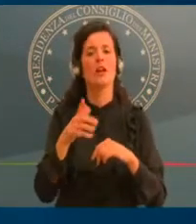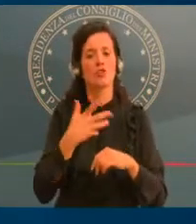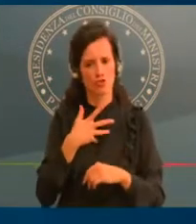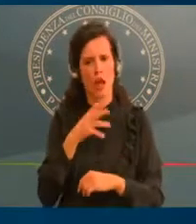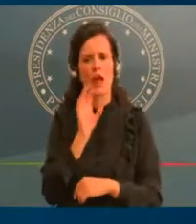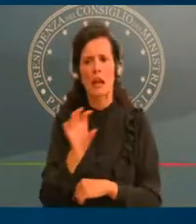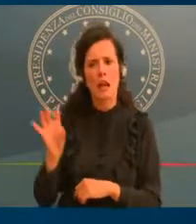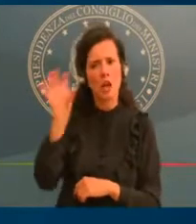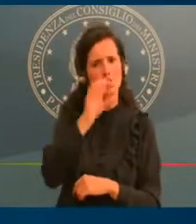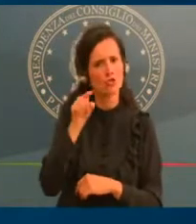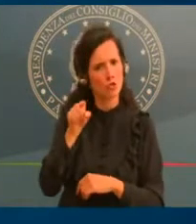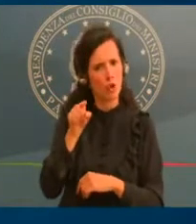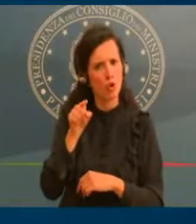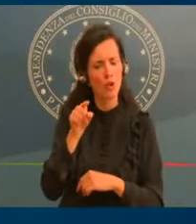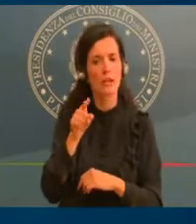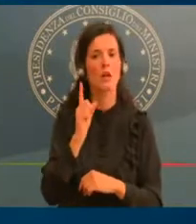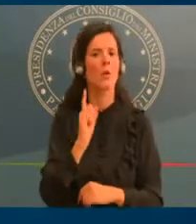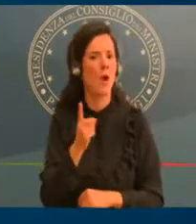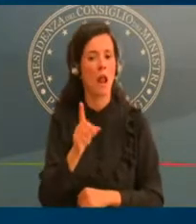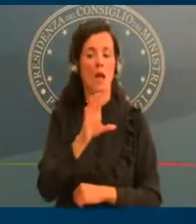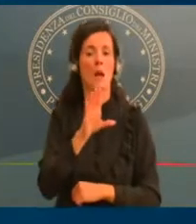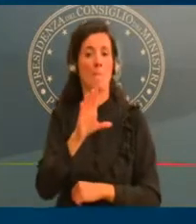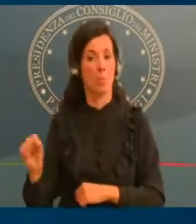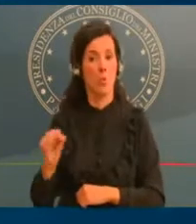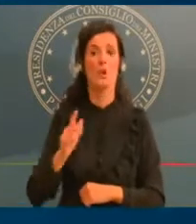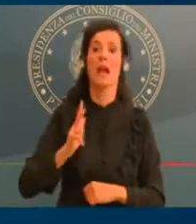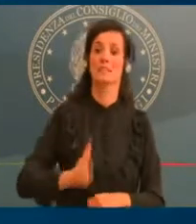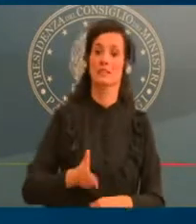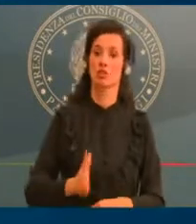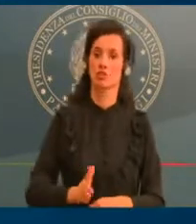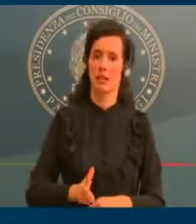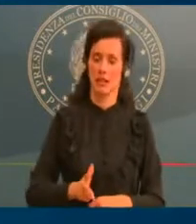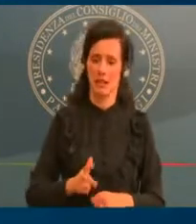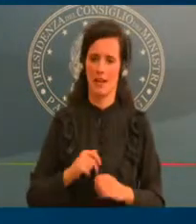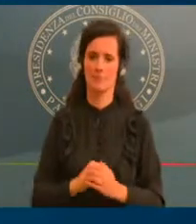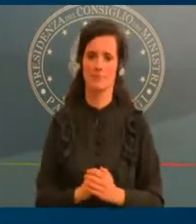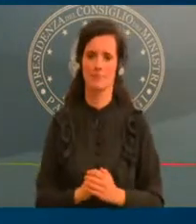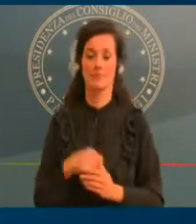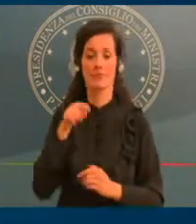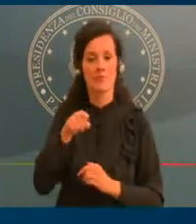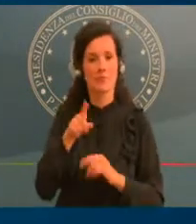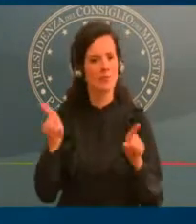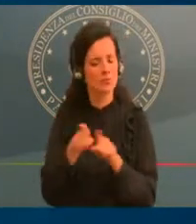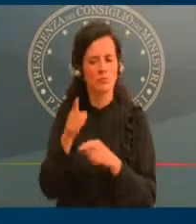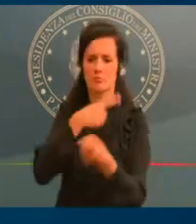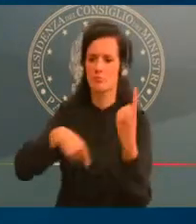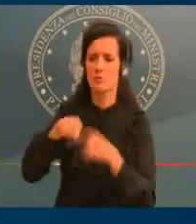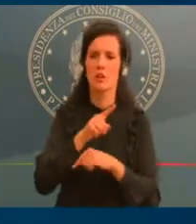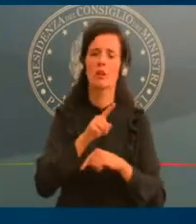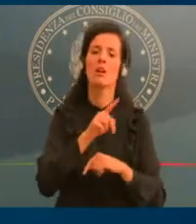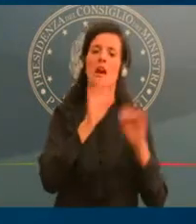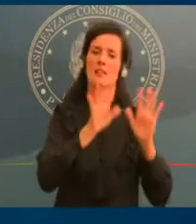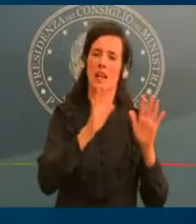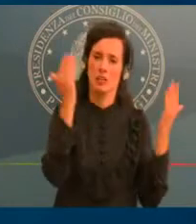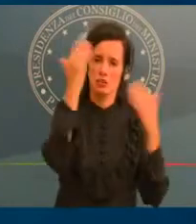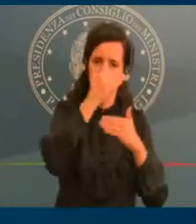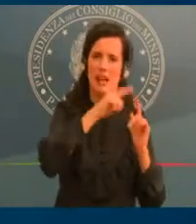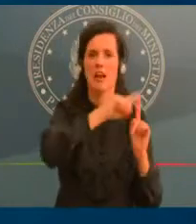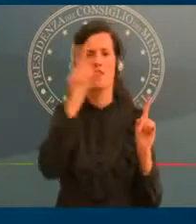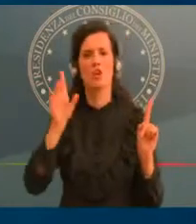circolare dalle ore 22 alle ore 5 del mattino, salvo anche qui comprovati motivi di lavoro,